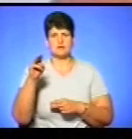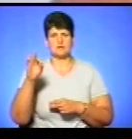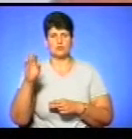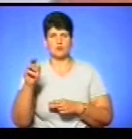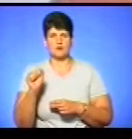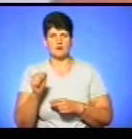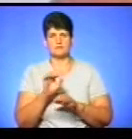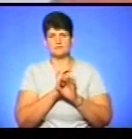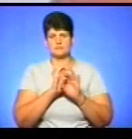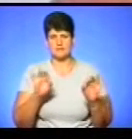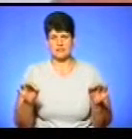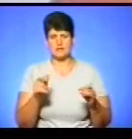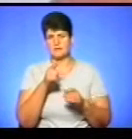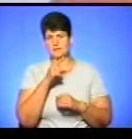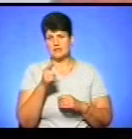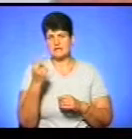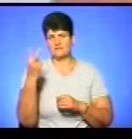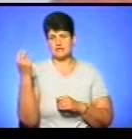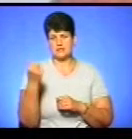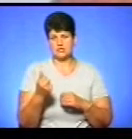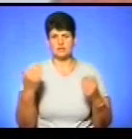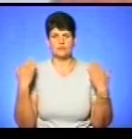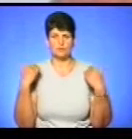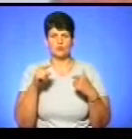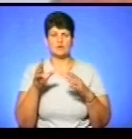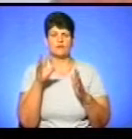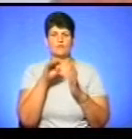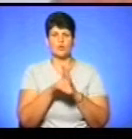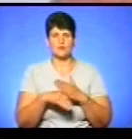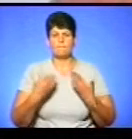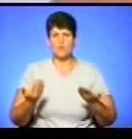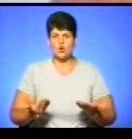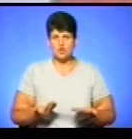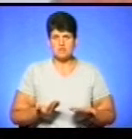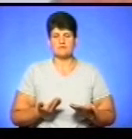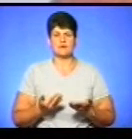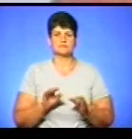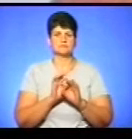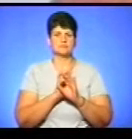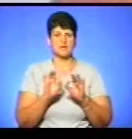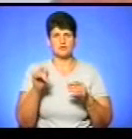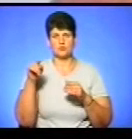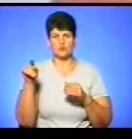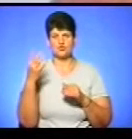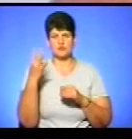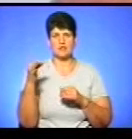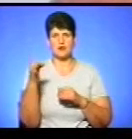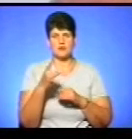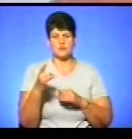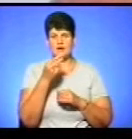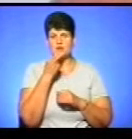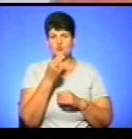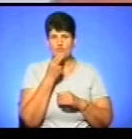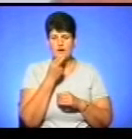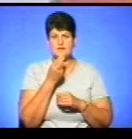сезон, буде відпочинок двох тижневий, туди входить проживання в комфортабельних номерах, чотирьохразове харчування,